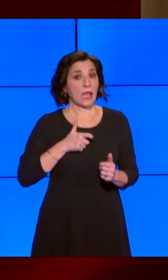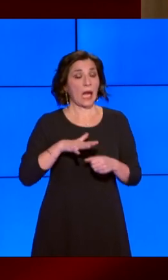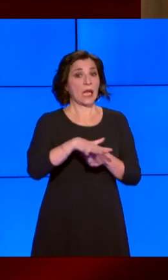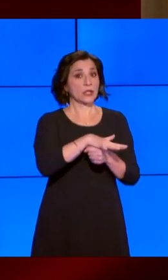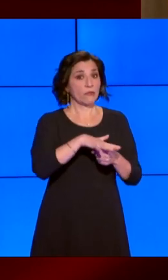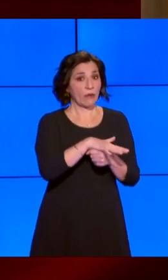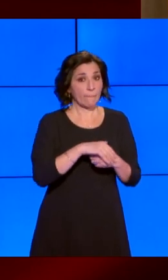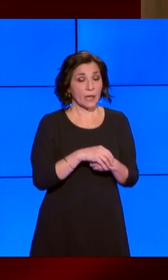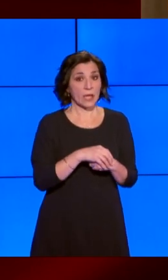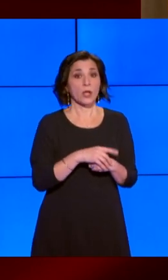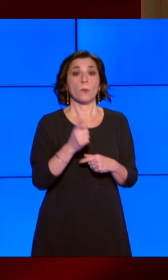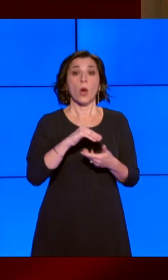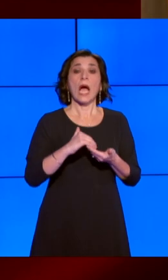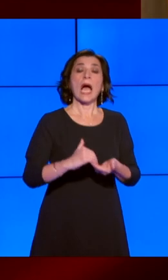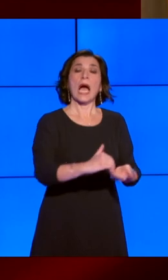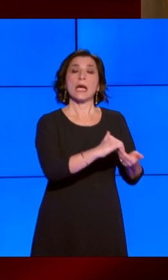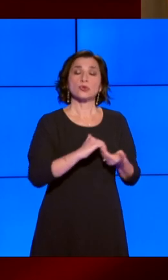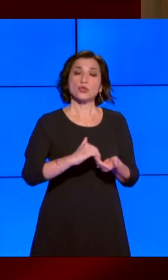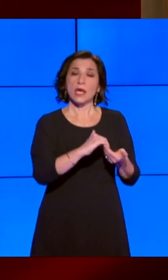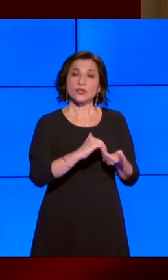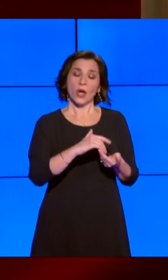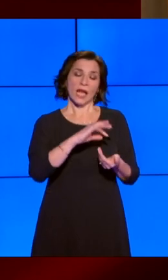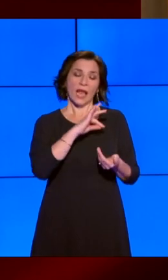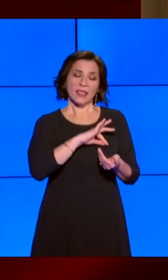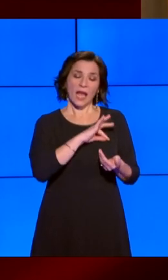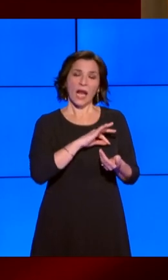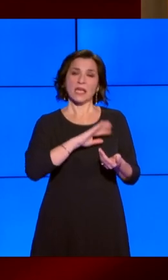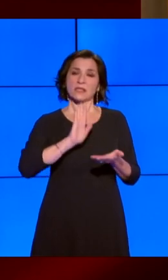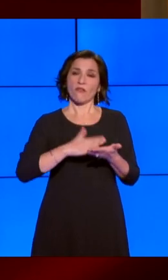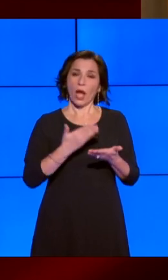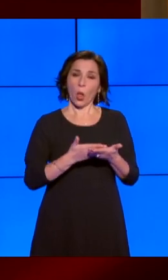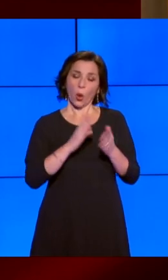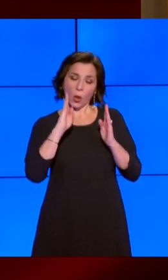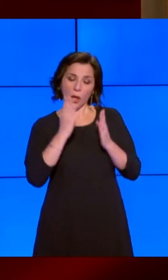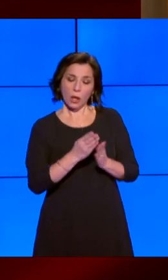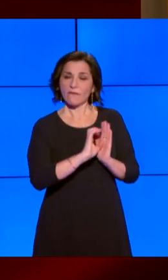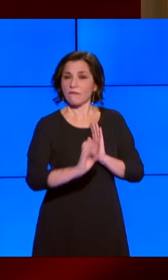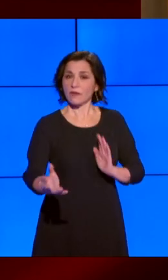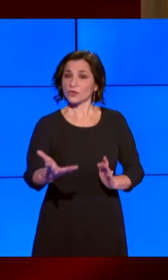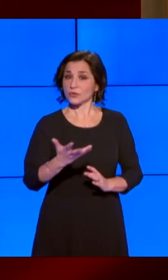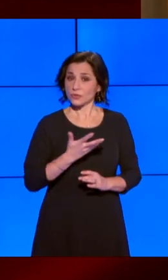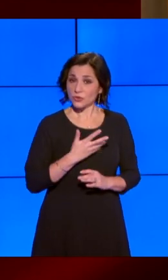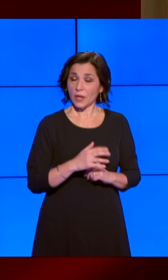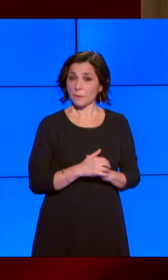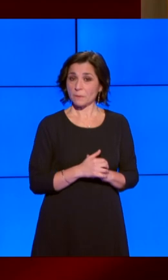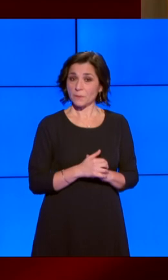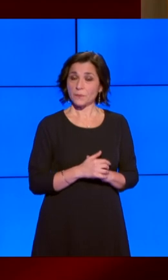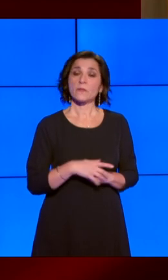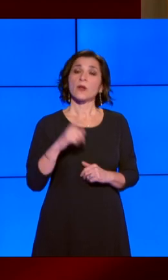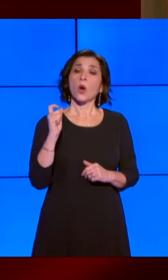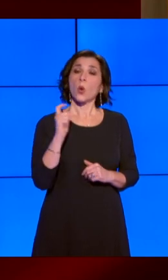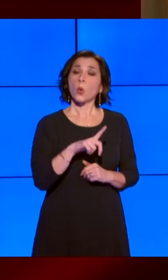associazioni raccolte intorno a interessi e a valori. La cultura della responsabilità